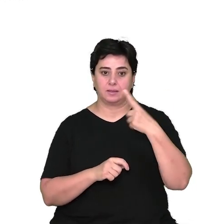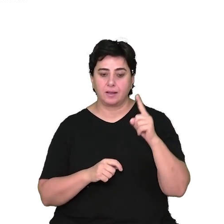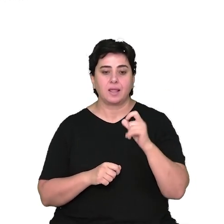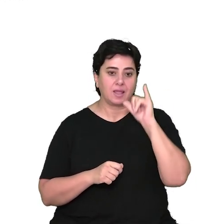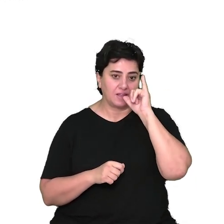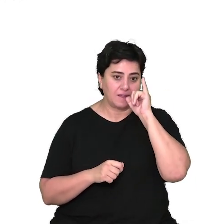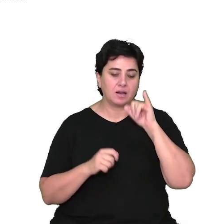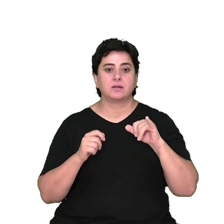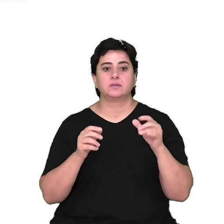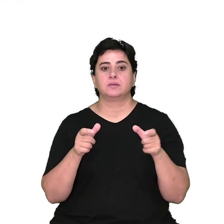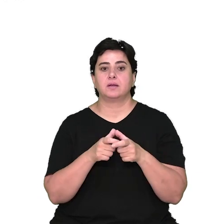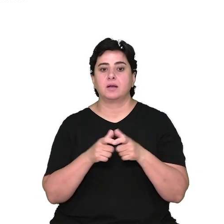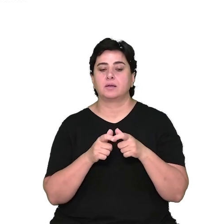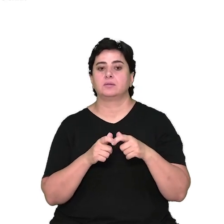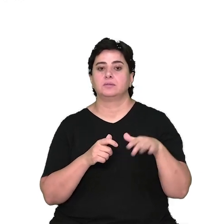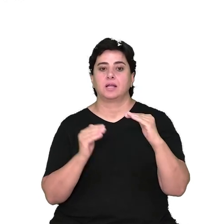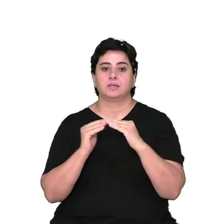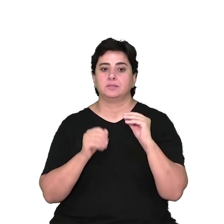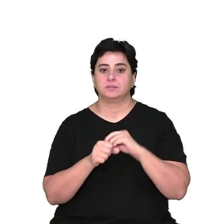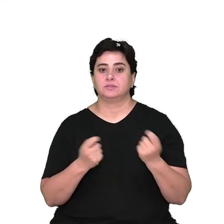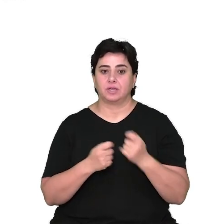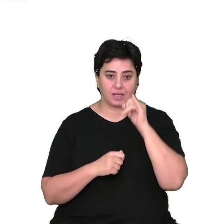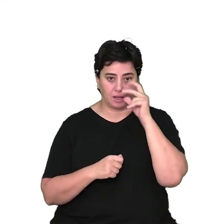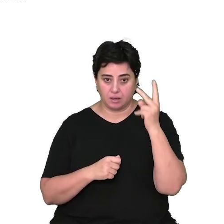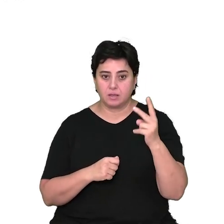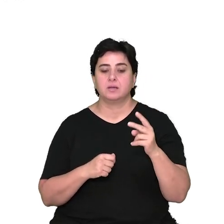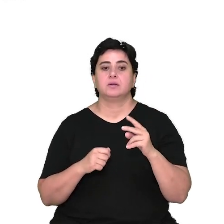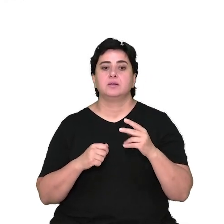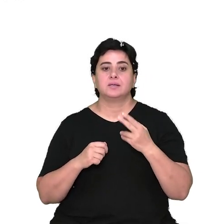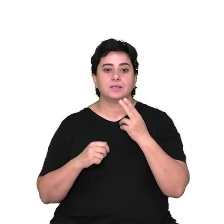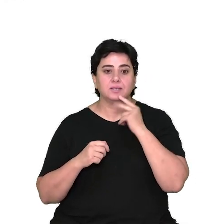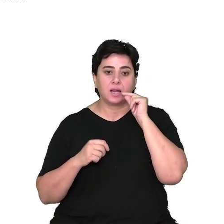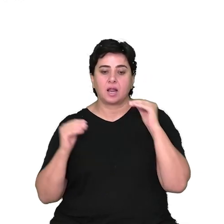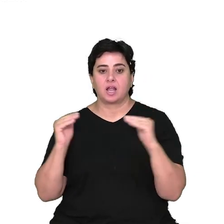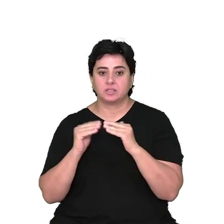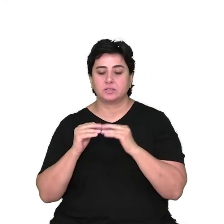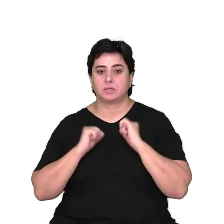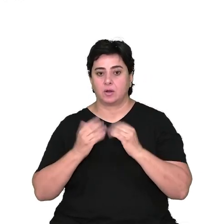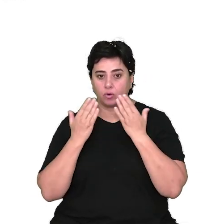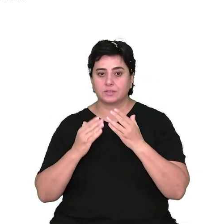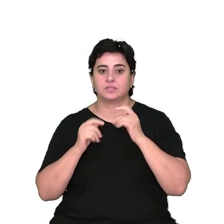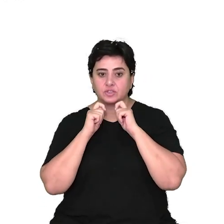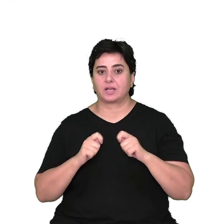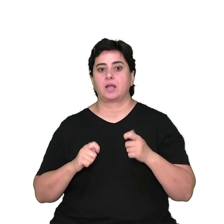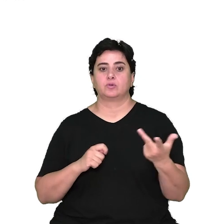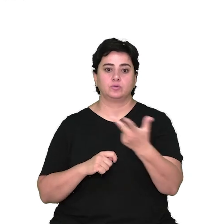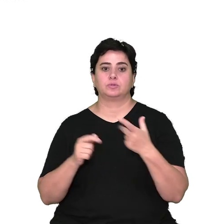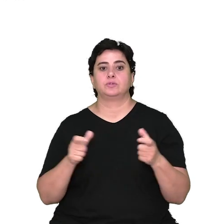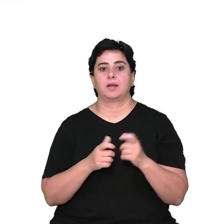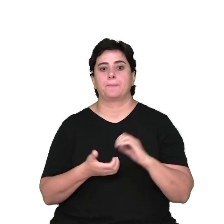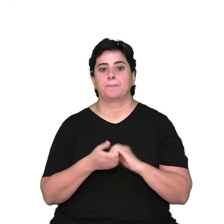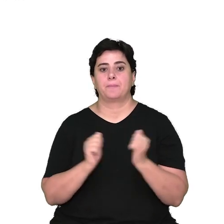İtalyan Association Responsible Tourism Italia ve Gender Studies Çekya Sivil Toplum Kuruluşları ile yürütülmektedir.